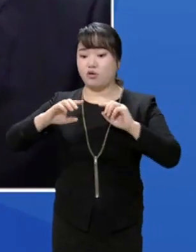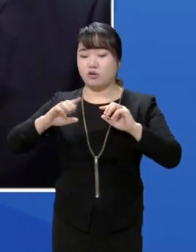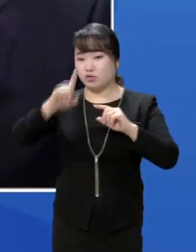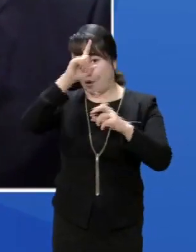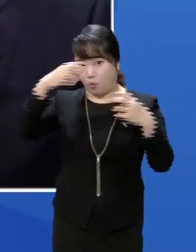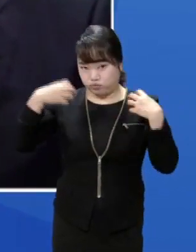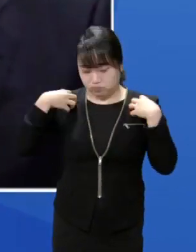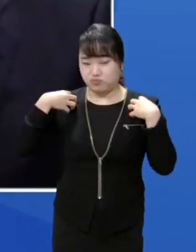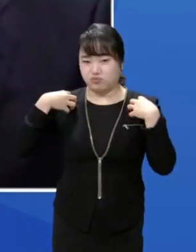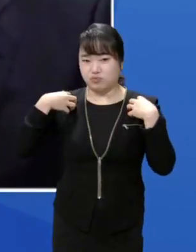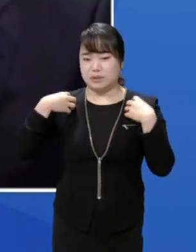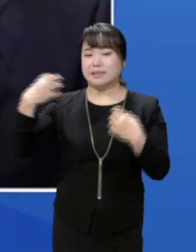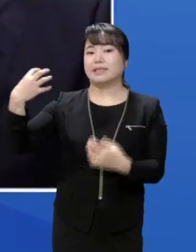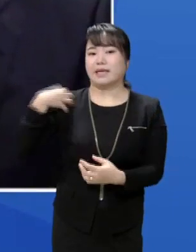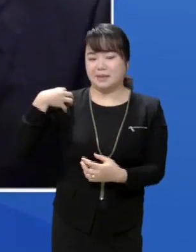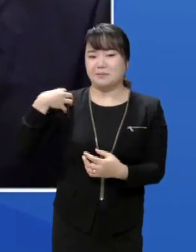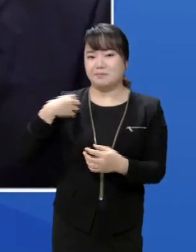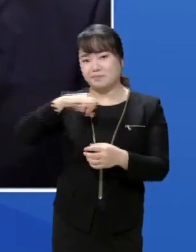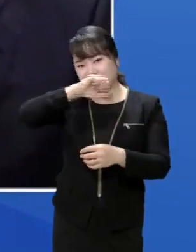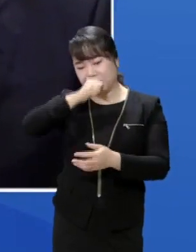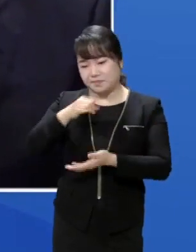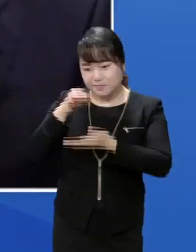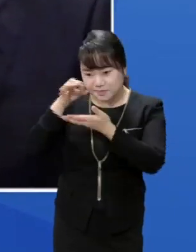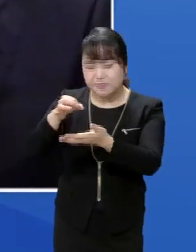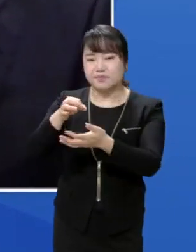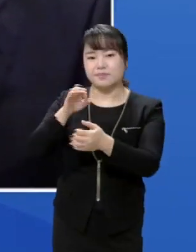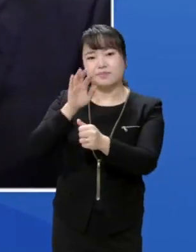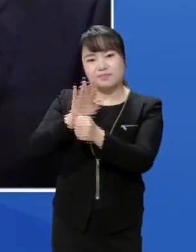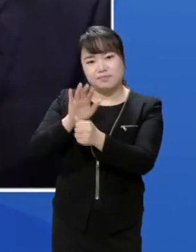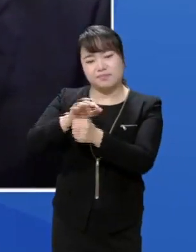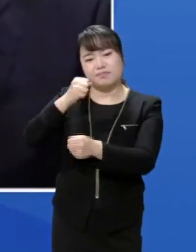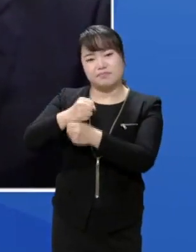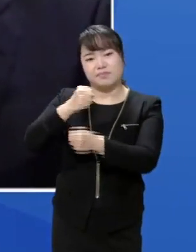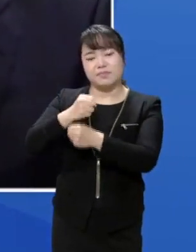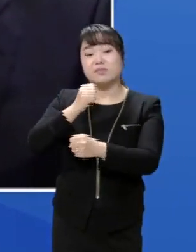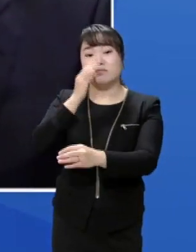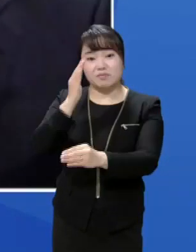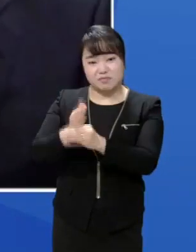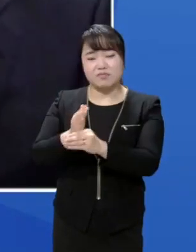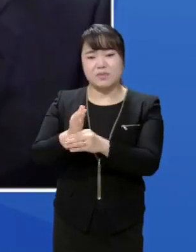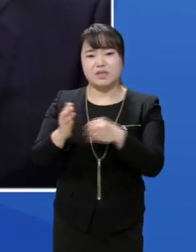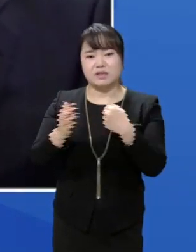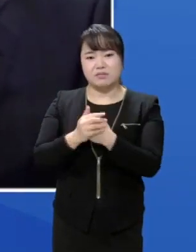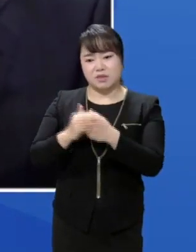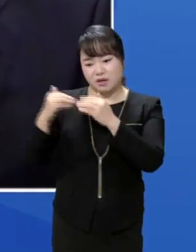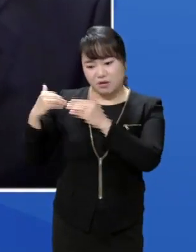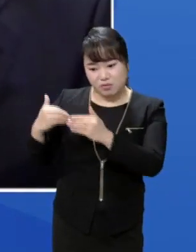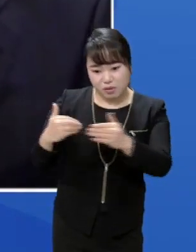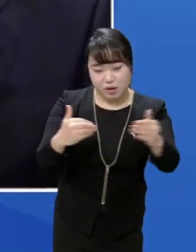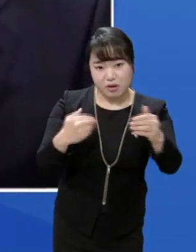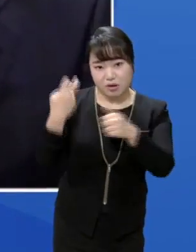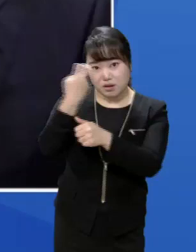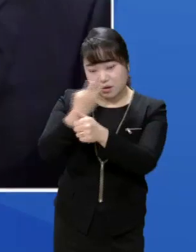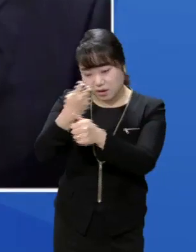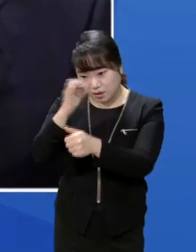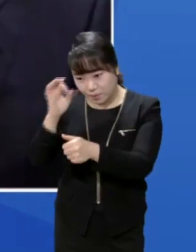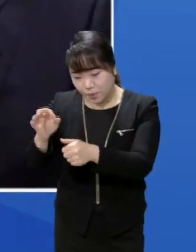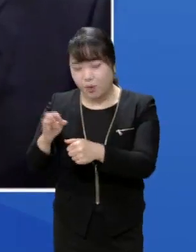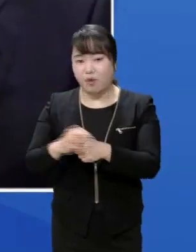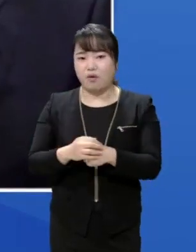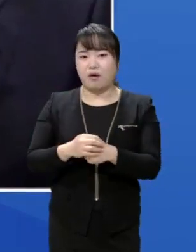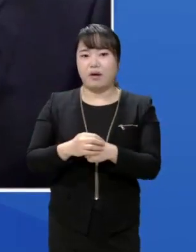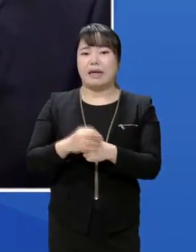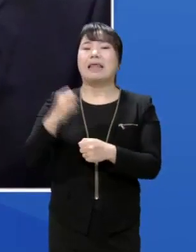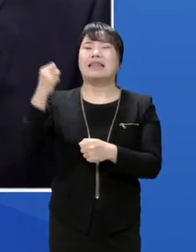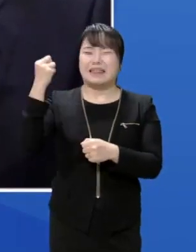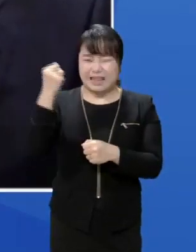중앙과 시중앙자치단체가 예산을 늘려서 하는 사업으로 바뀌었다. 그리고 절차상으로는 여전히 기재부의 예비타당